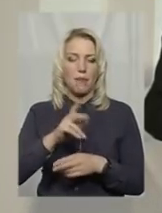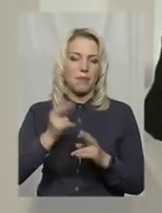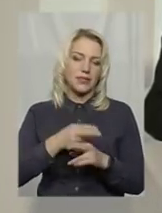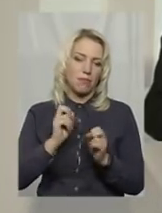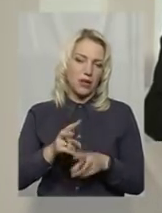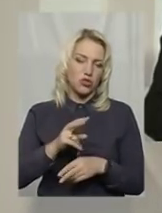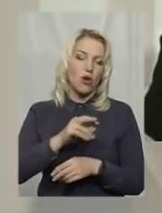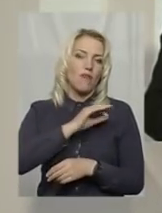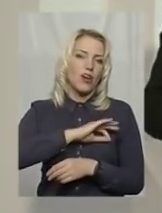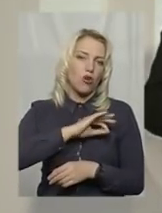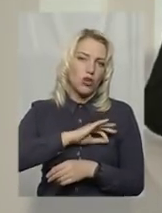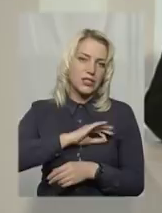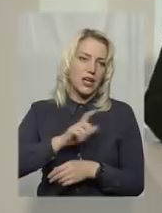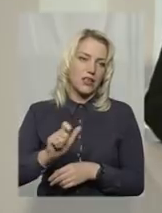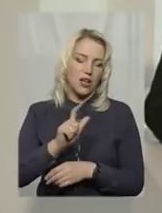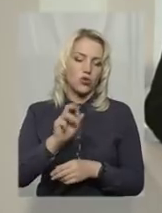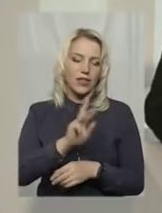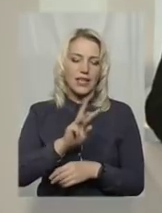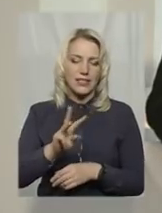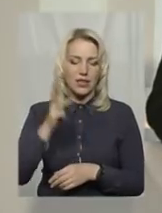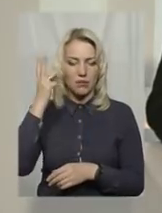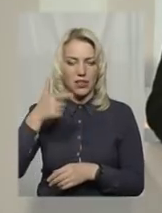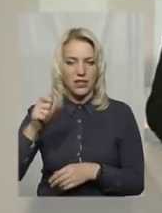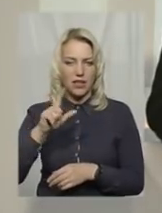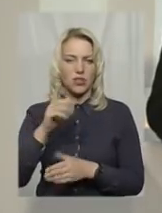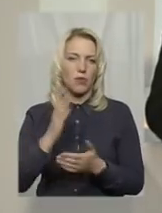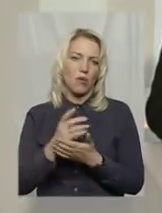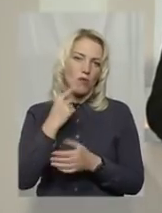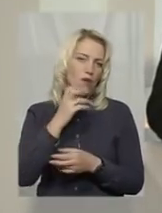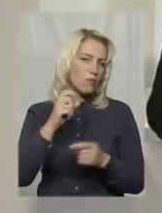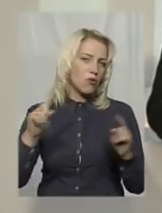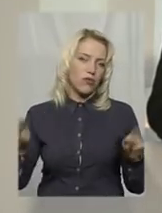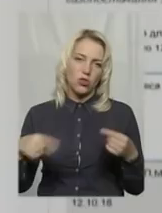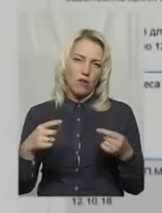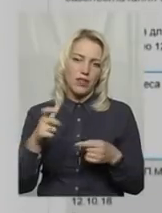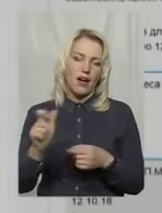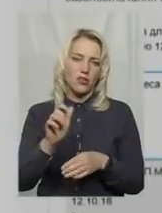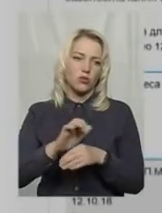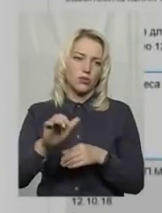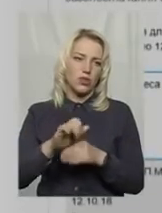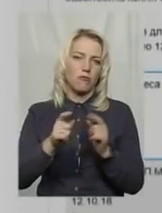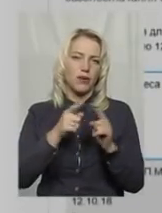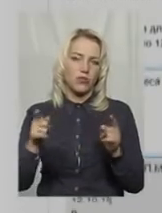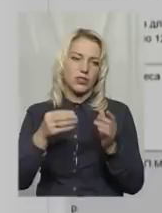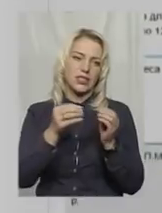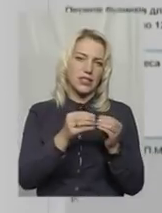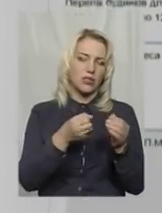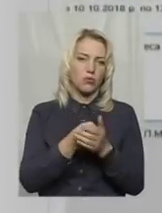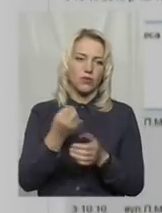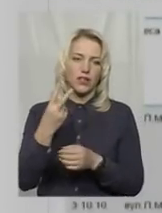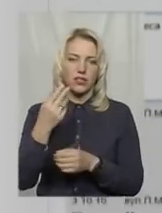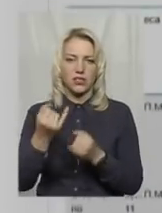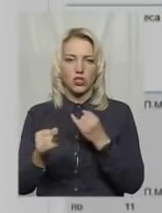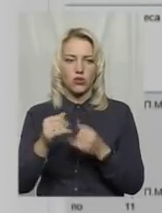Отже, на сайті «Хмельницьк Газу» йдеться про відновлення газопостачання у період з 10 по 12 жовтня,